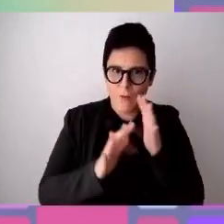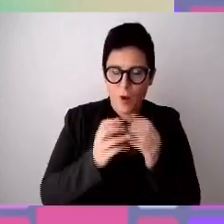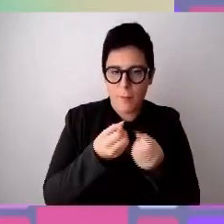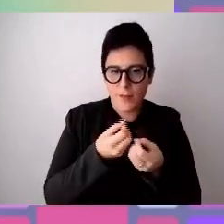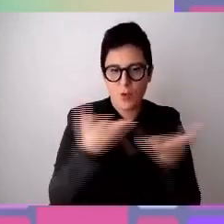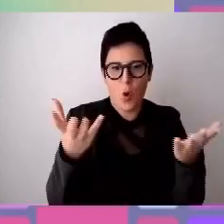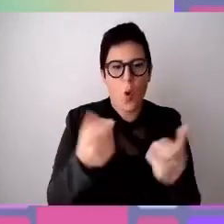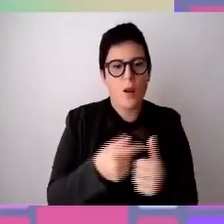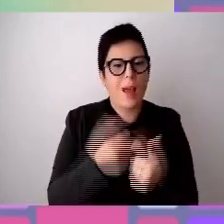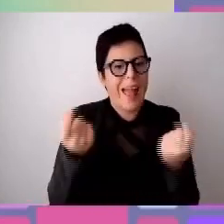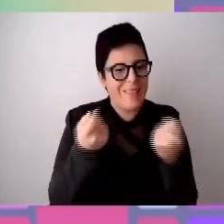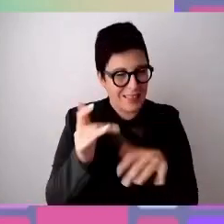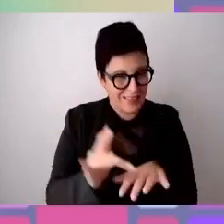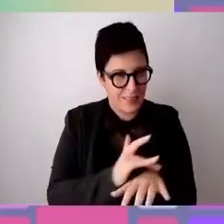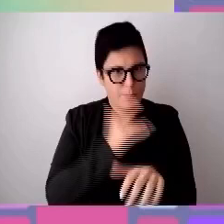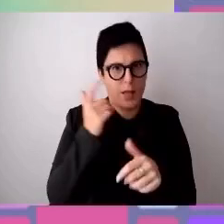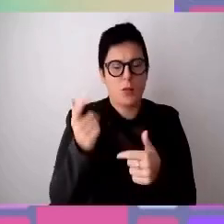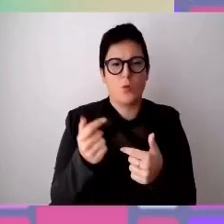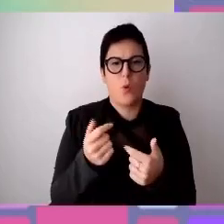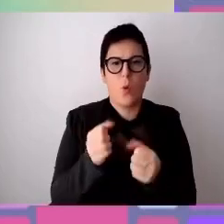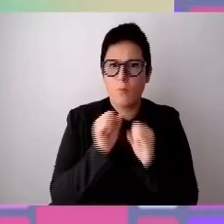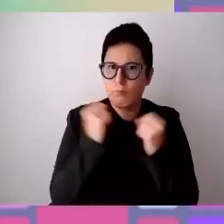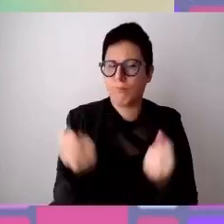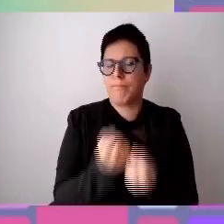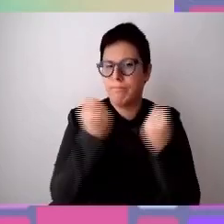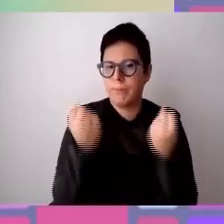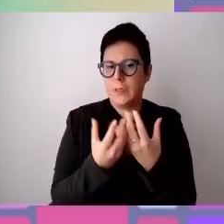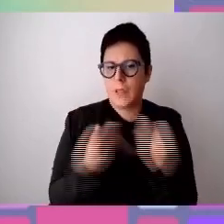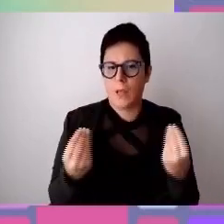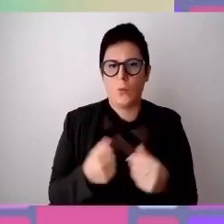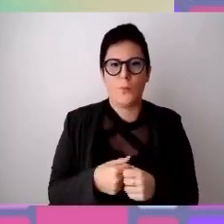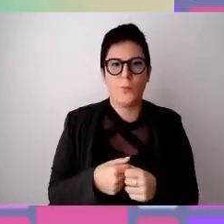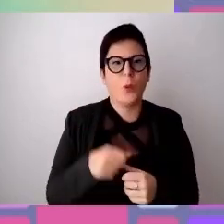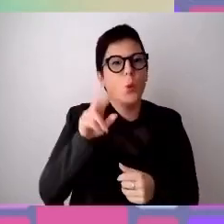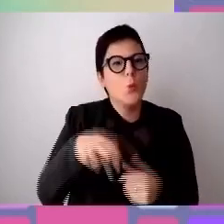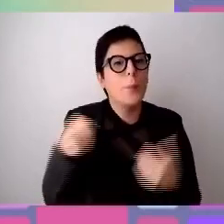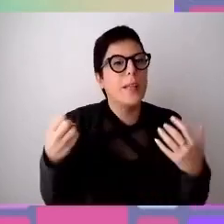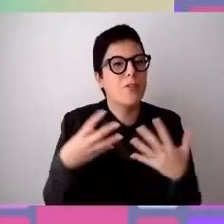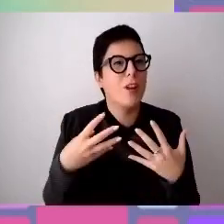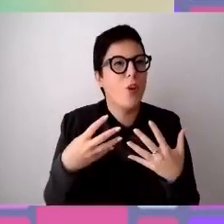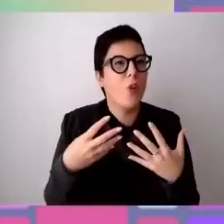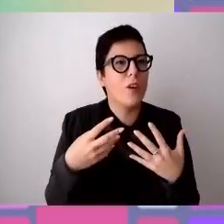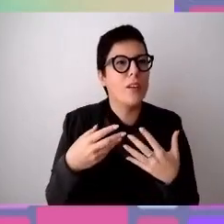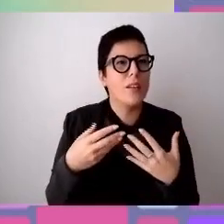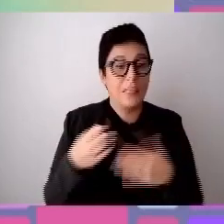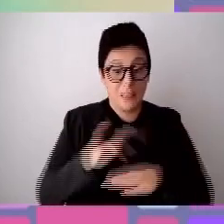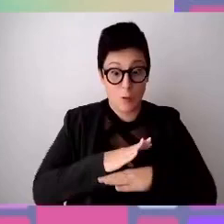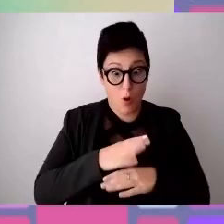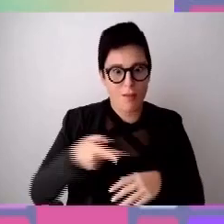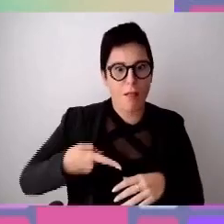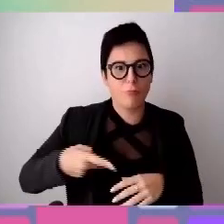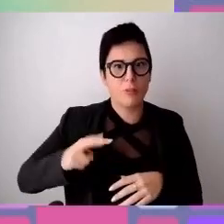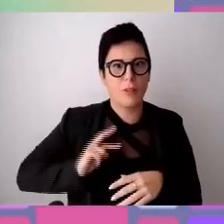sensibilizzazione. Nella 2019, allo sportello trans, in un periodo in cui